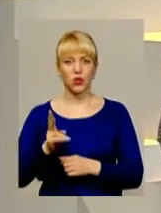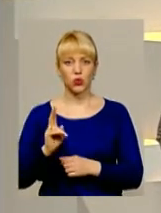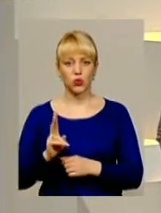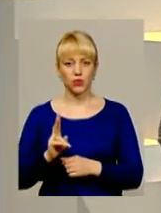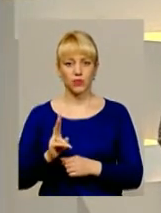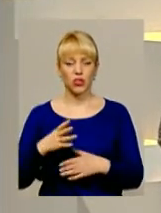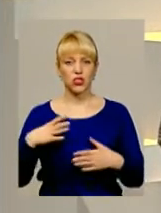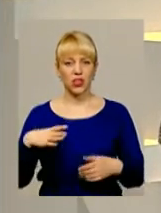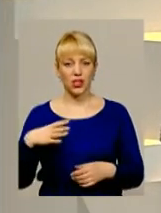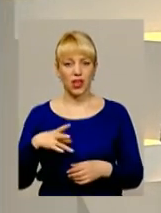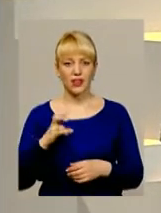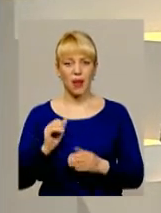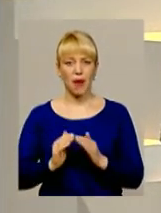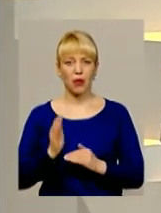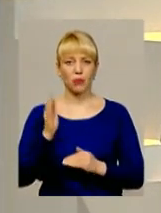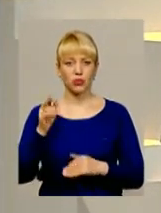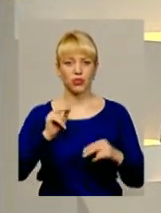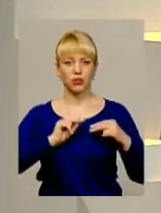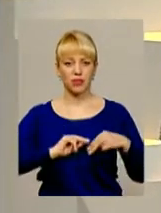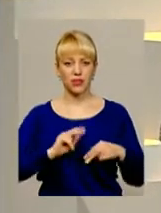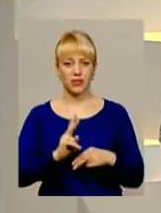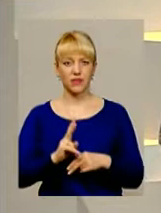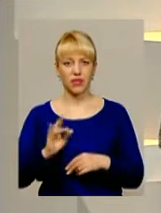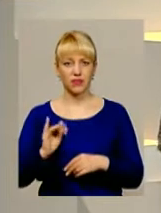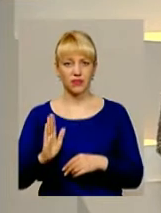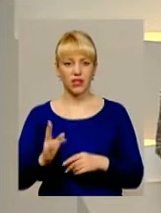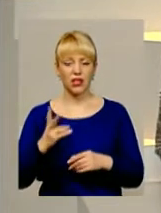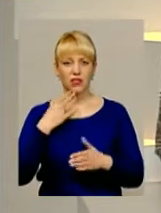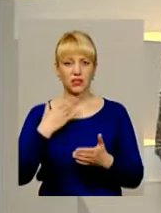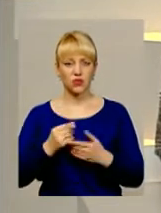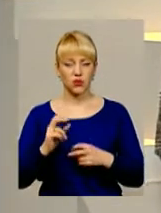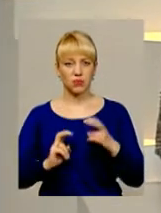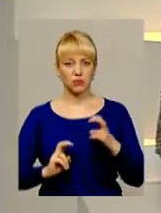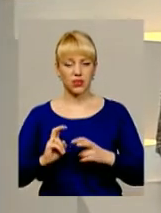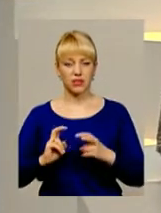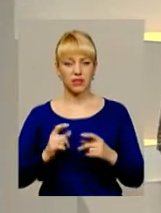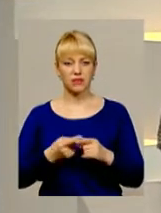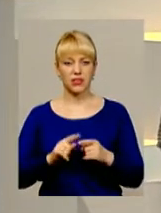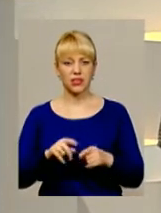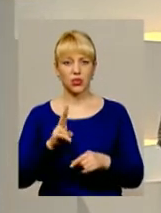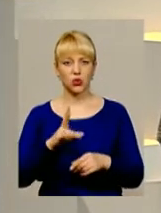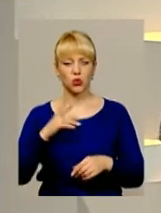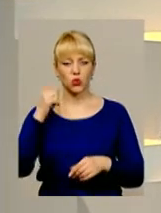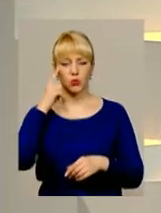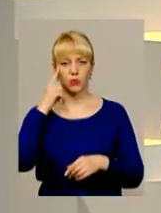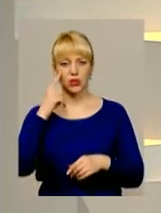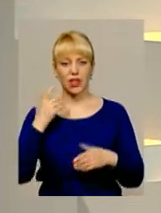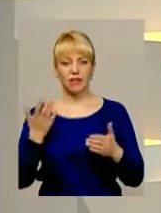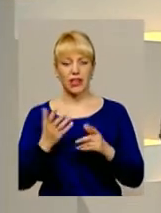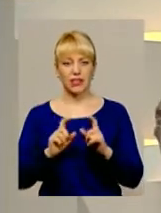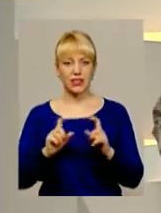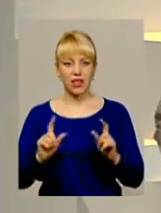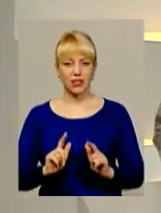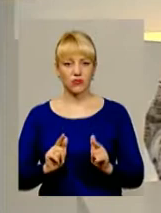чекає на майбутніх працівників на свої підприємства і тих, хто думає, в який заклад